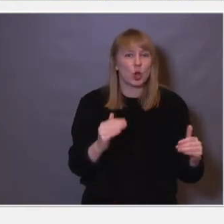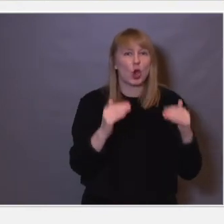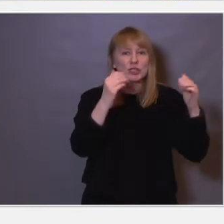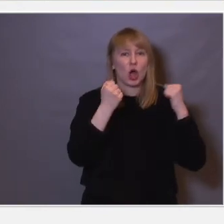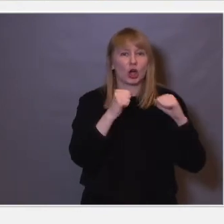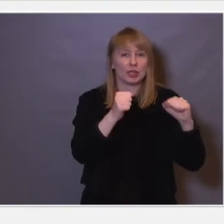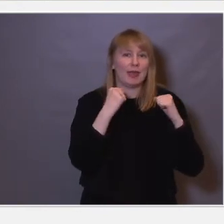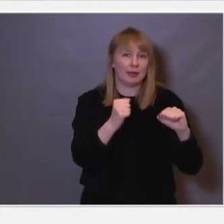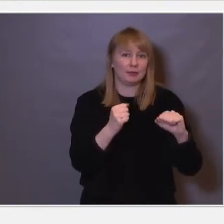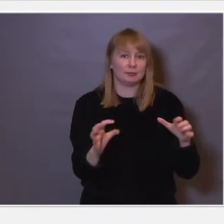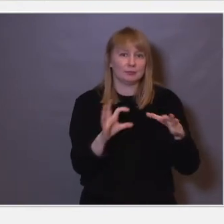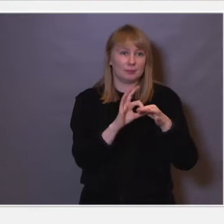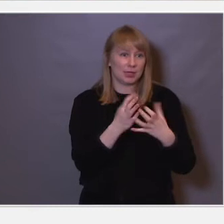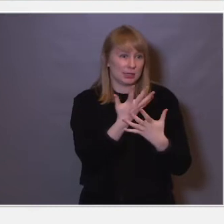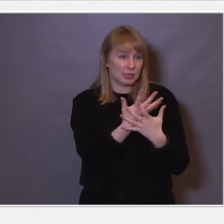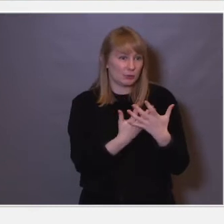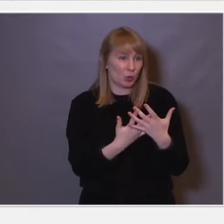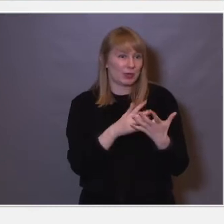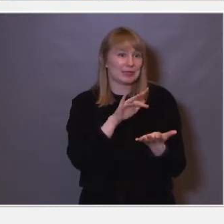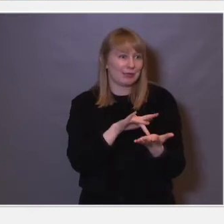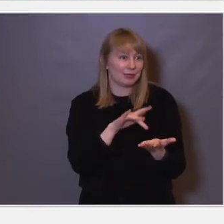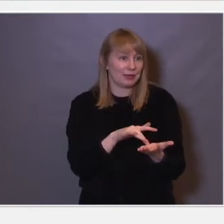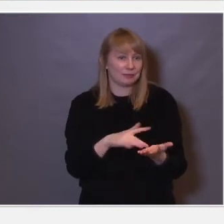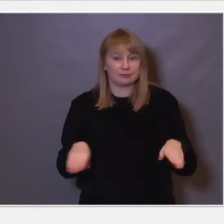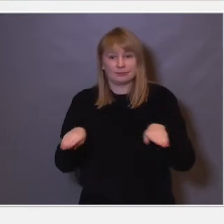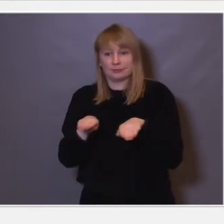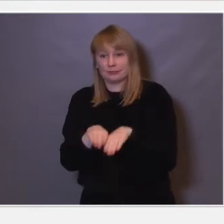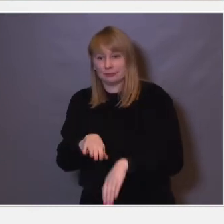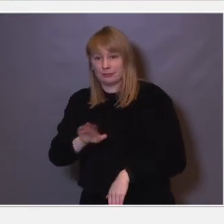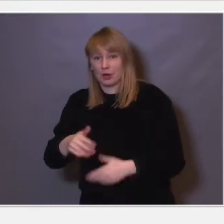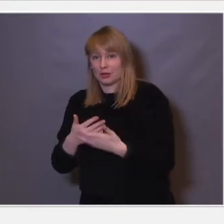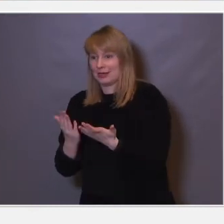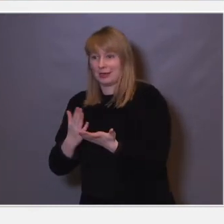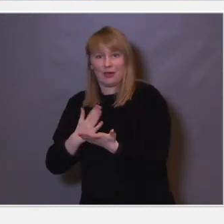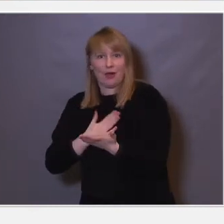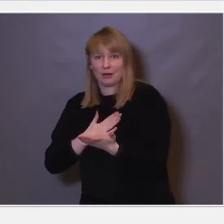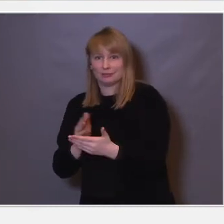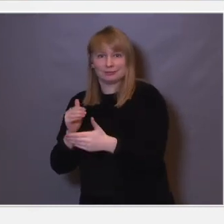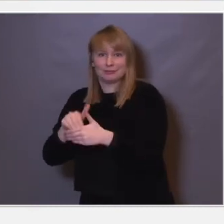aktivering i dette språksentret, sammenlignet med barn som ikke hadde da vært involvert i så mange samtaler.